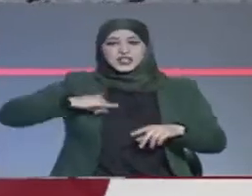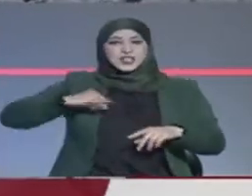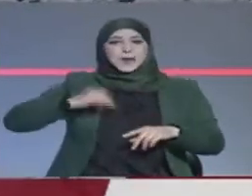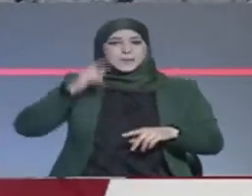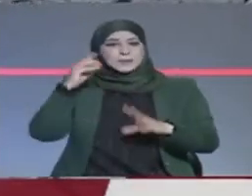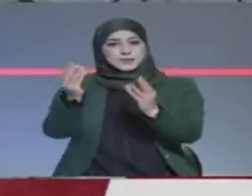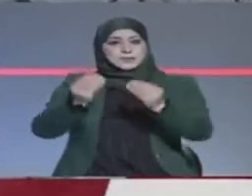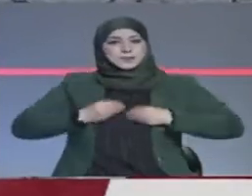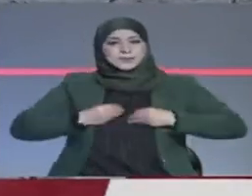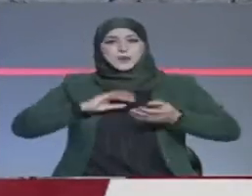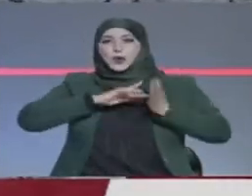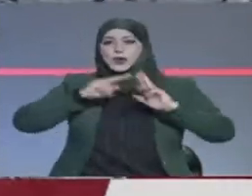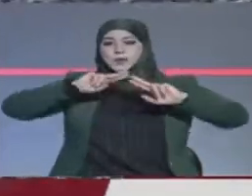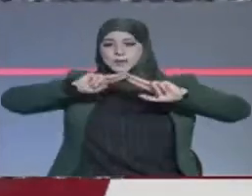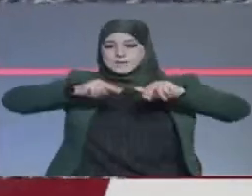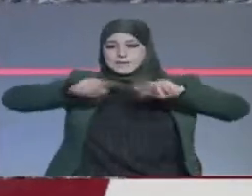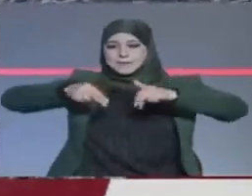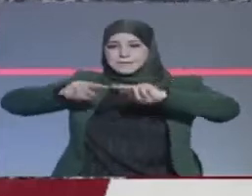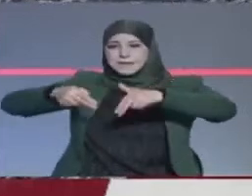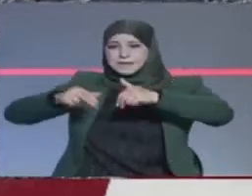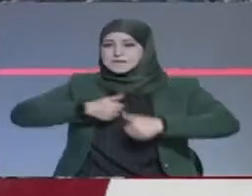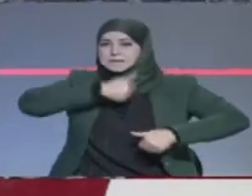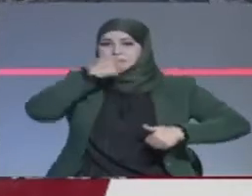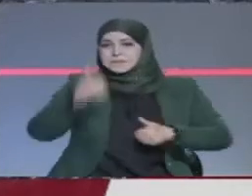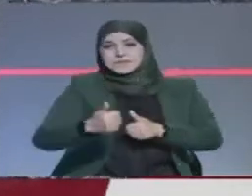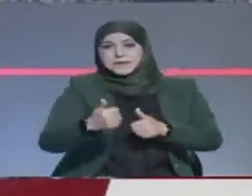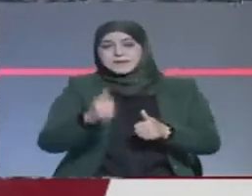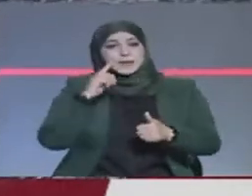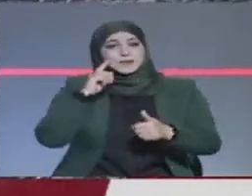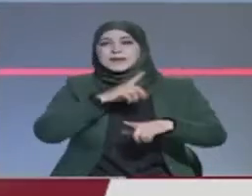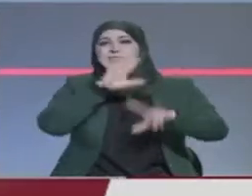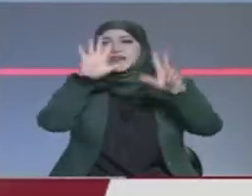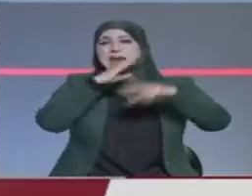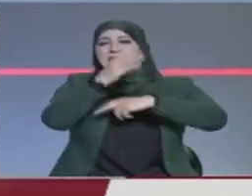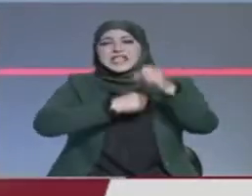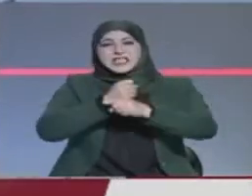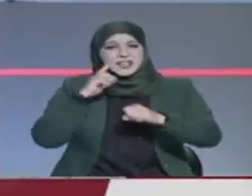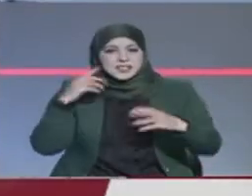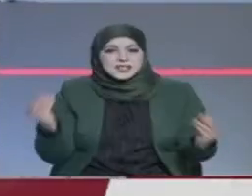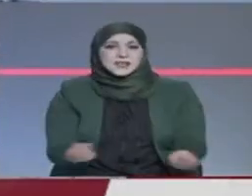على كافة الرخص القانونية بعد رحلة دامت ثماني سنوات